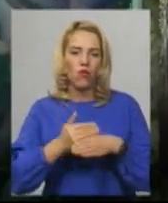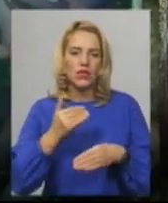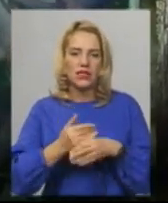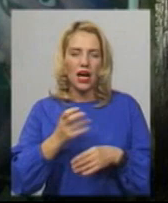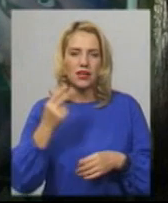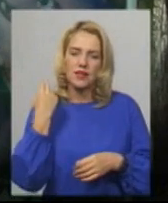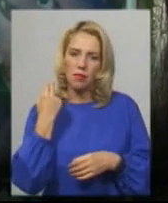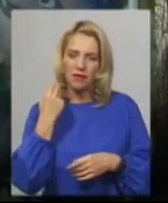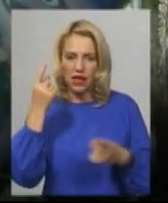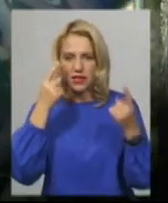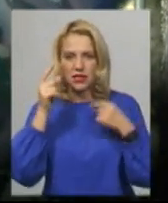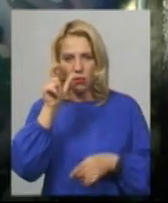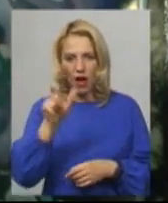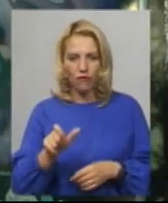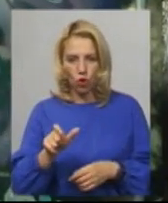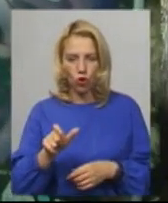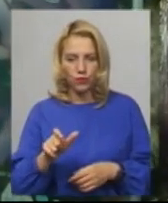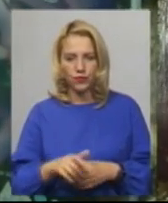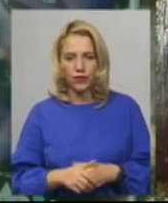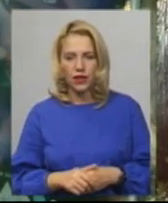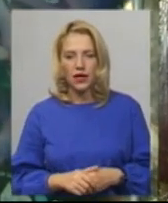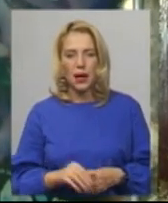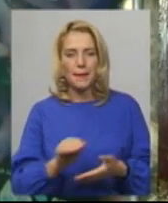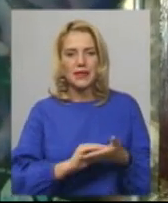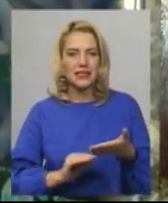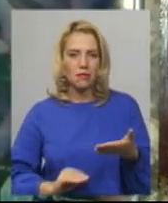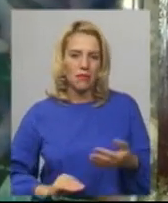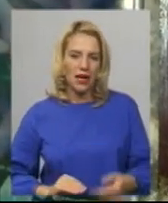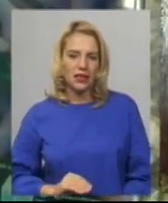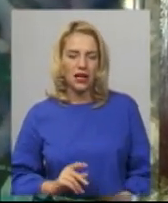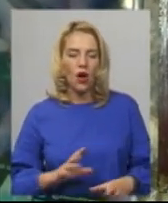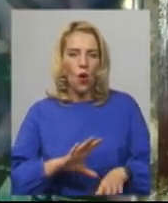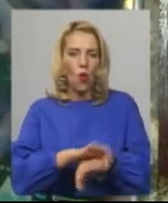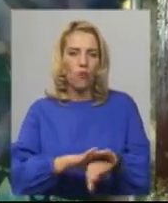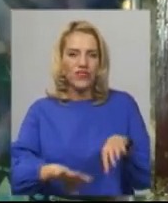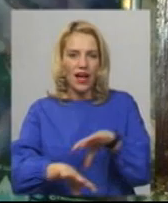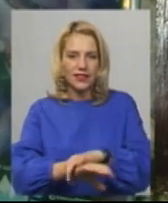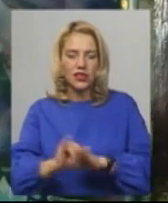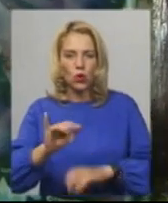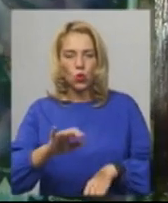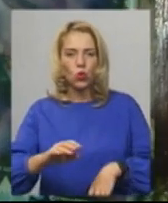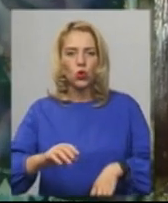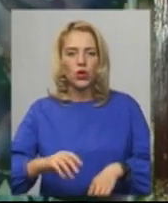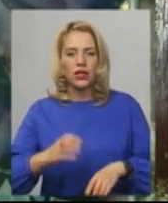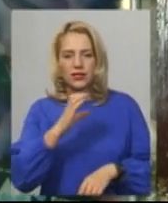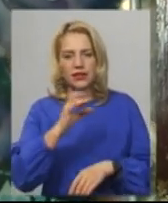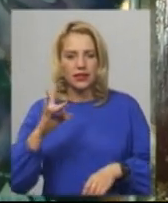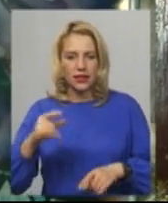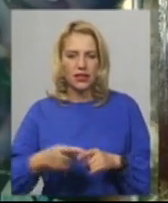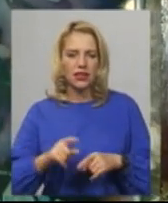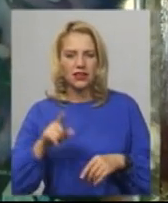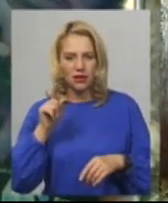британським автором письменника, в'язненого в тоталітарній державі, якого після вбивають.